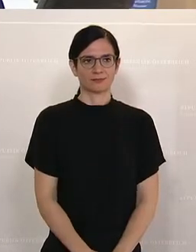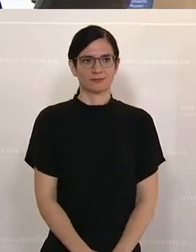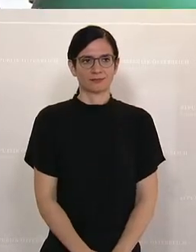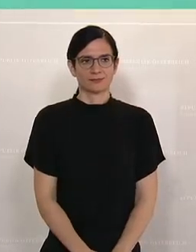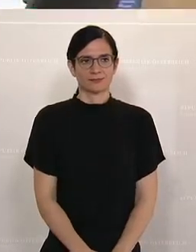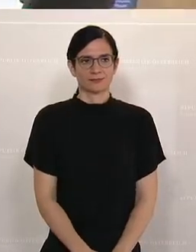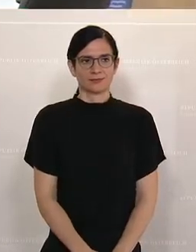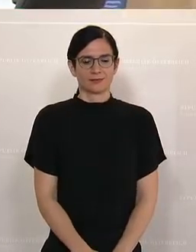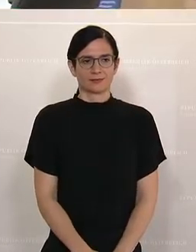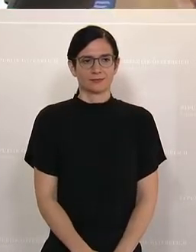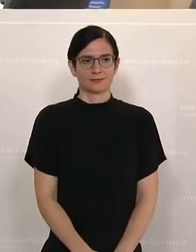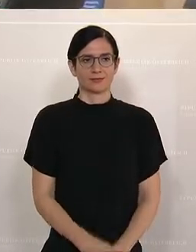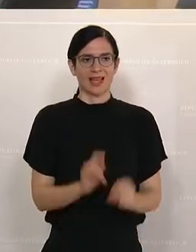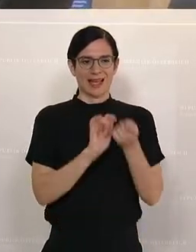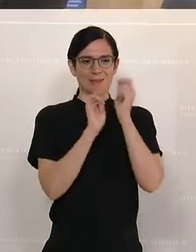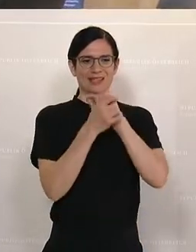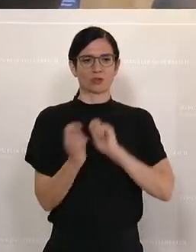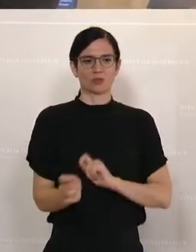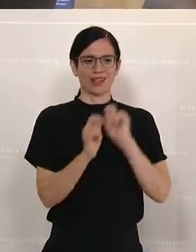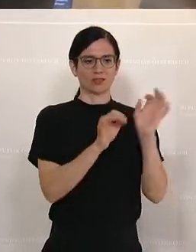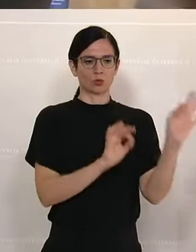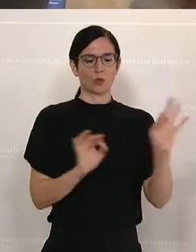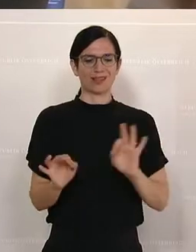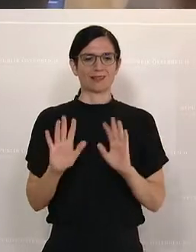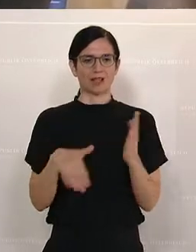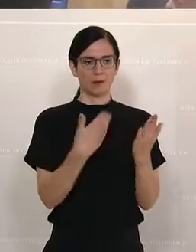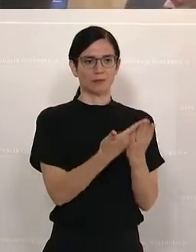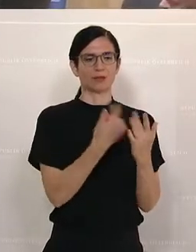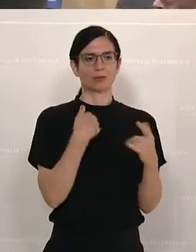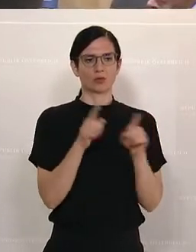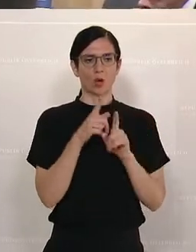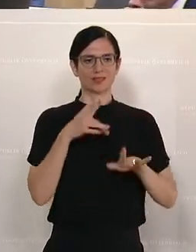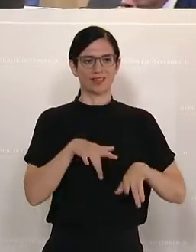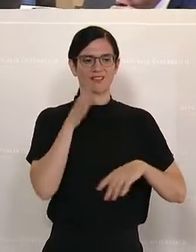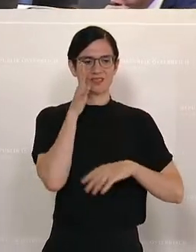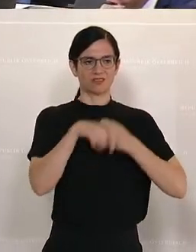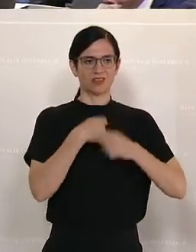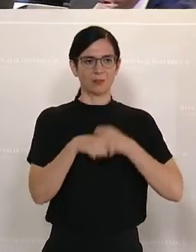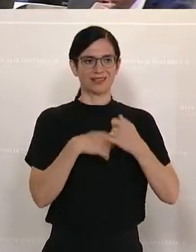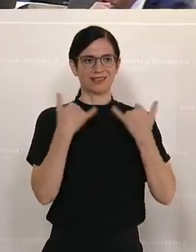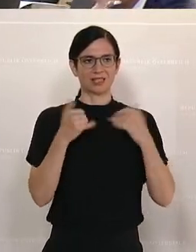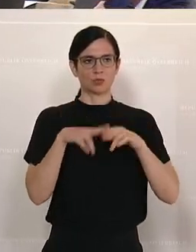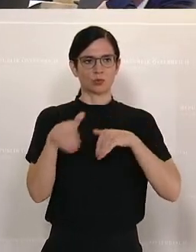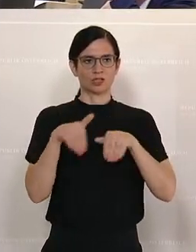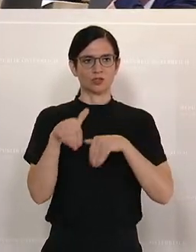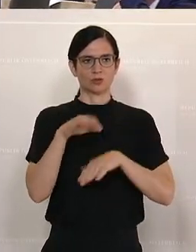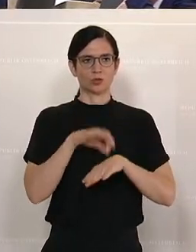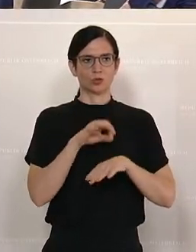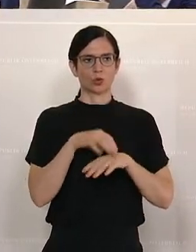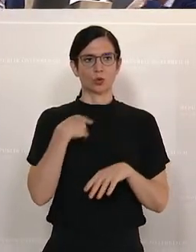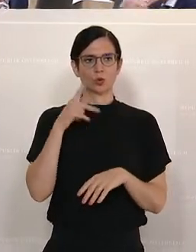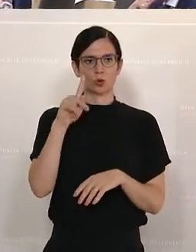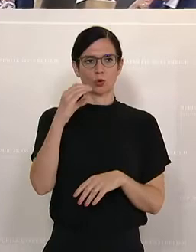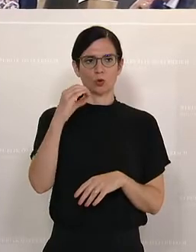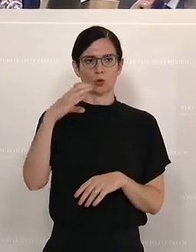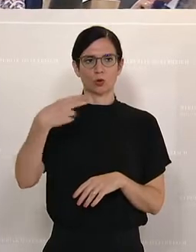Buacker, der Sozialsprecher der NEOS, mit einem Abänderungsantrag. Den NEOS geht die Reform der Rot-Weiß-Rotkarte zu wenig weit. Worum geht es bei der